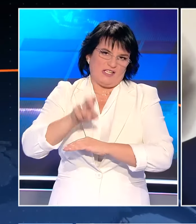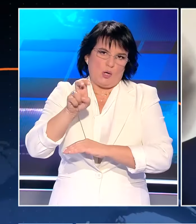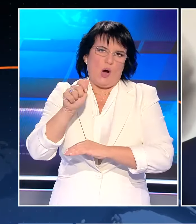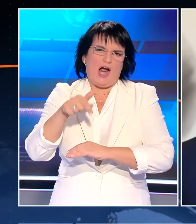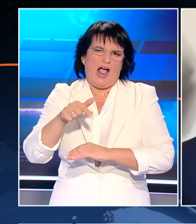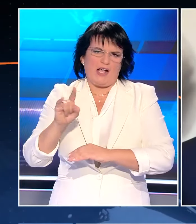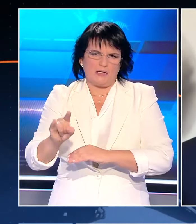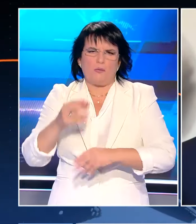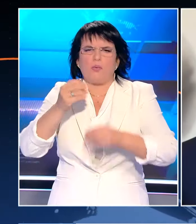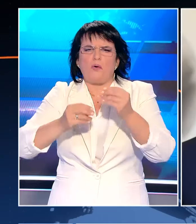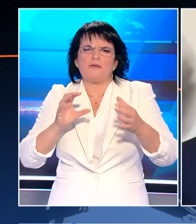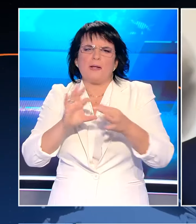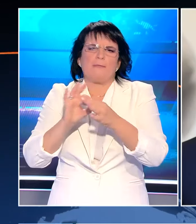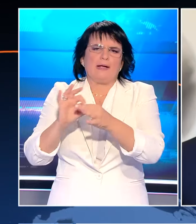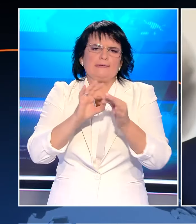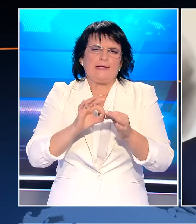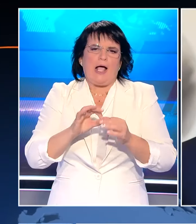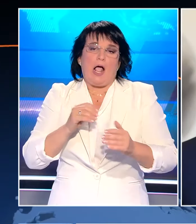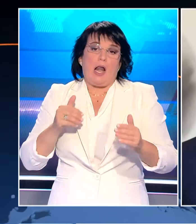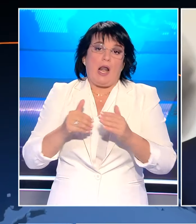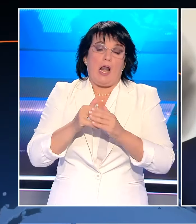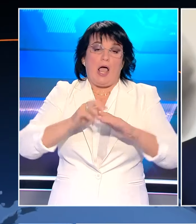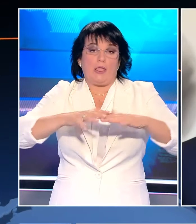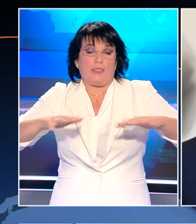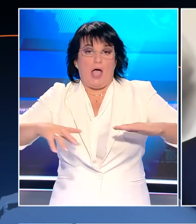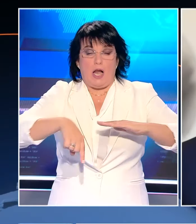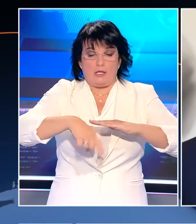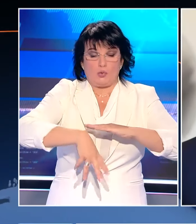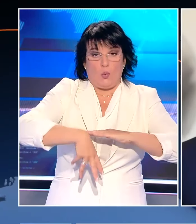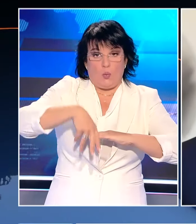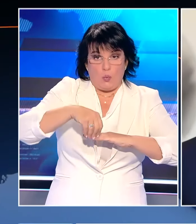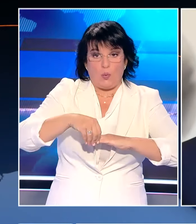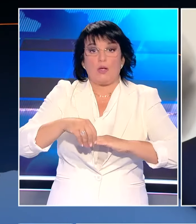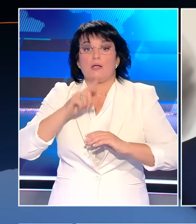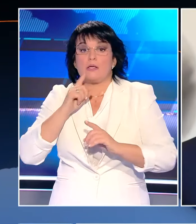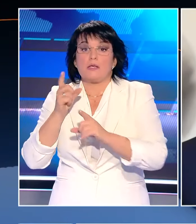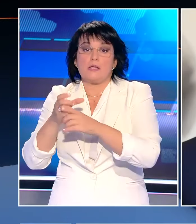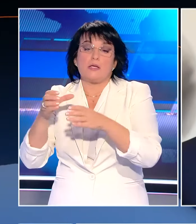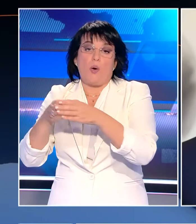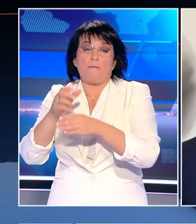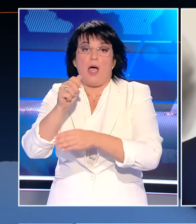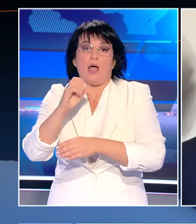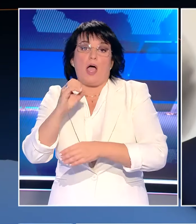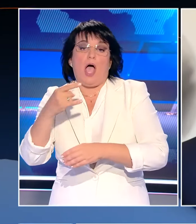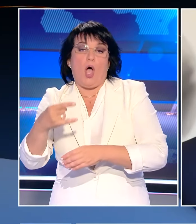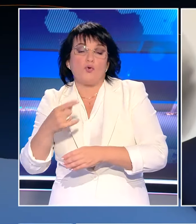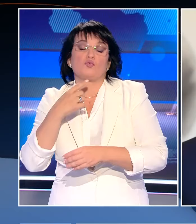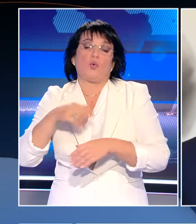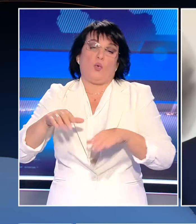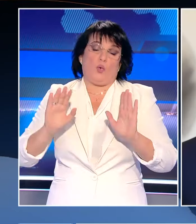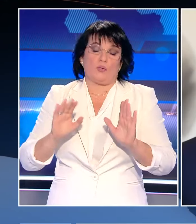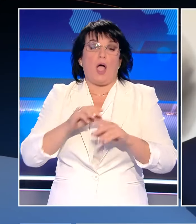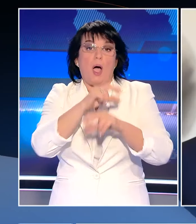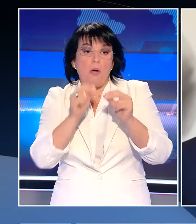άλλοι λένε τα προβλήματα που δεν μπορούν να περιοριστούν μόνο στο ζήτημα της υφαλοκρηπίδας και της αποκλειστικής οικονομικής ζώνης. Εάν δεν μπορούμε να